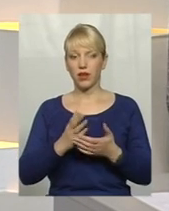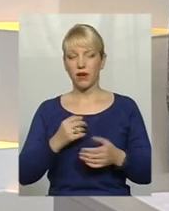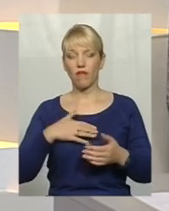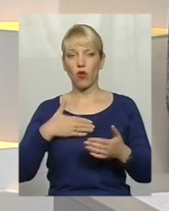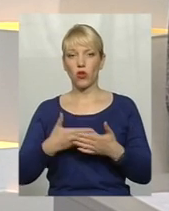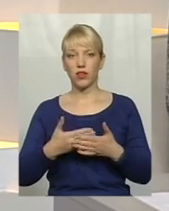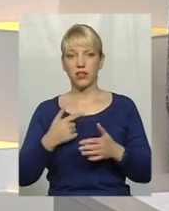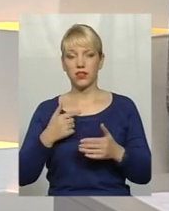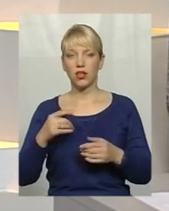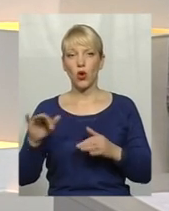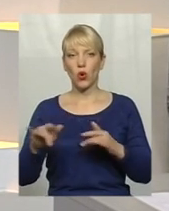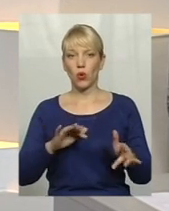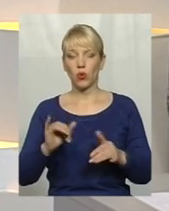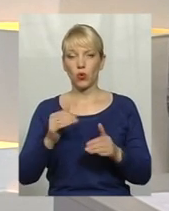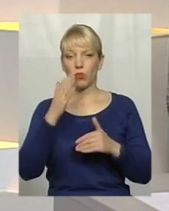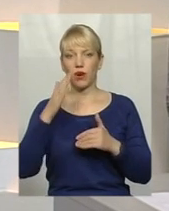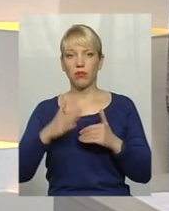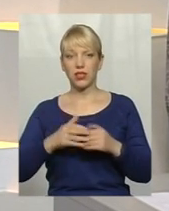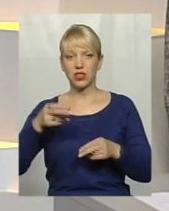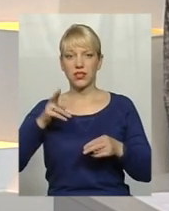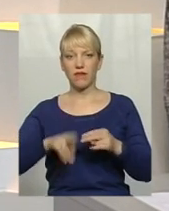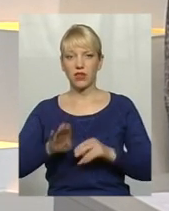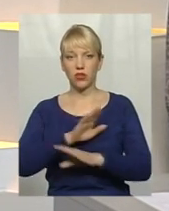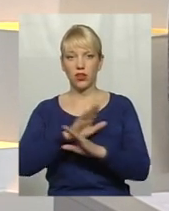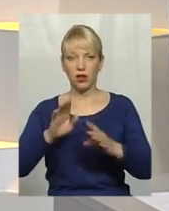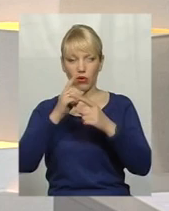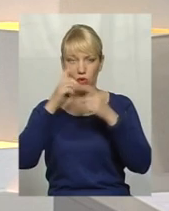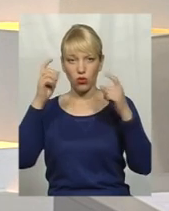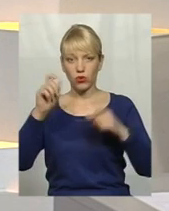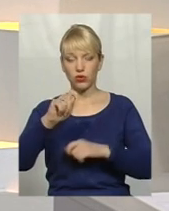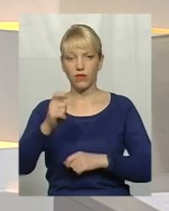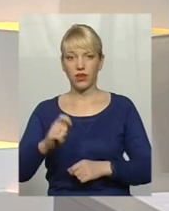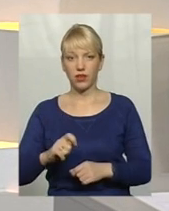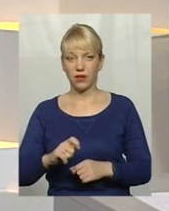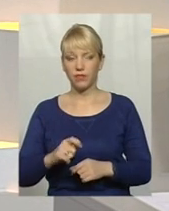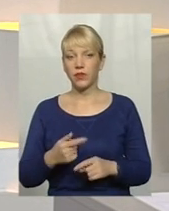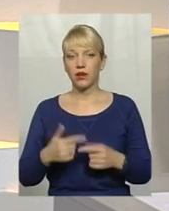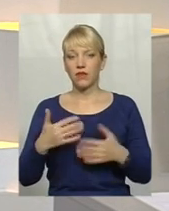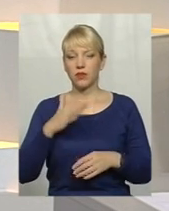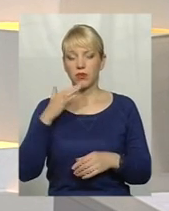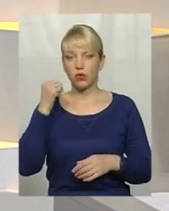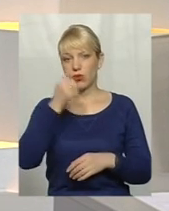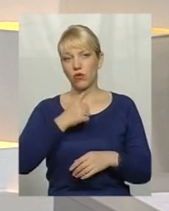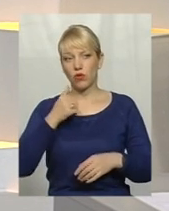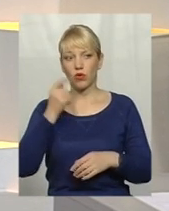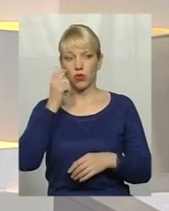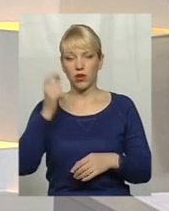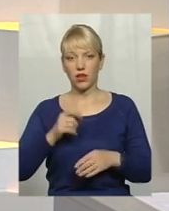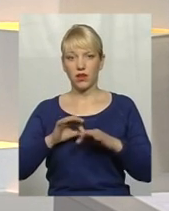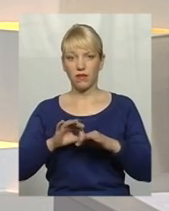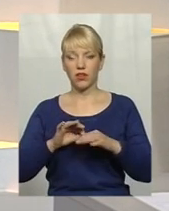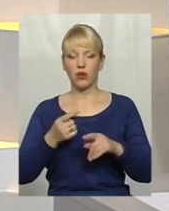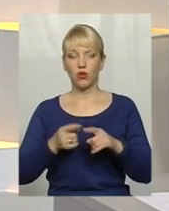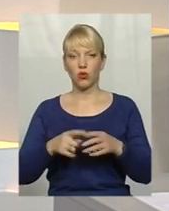громадський рух у приближенні завершення неоголошеної війни. Власне, вже не перший рік Україна веде